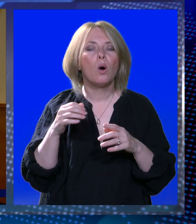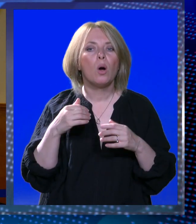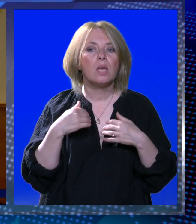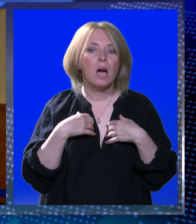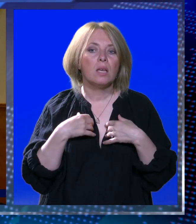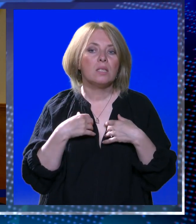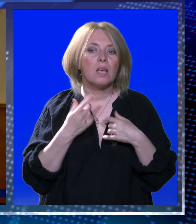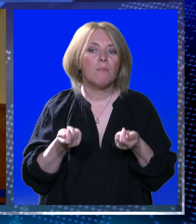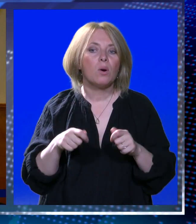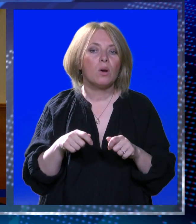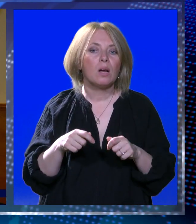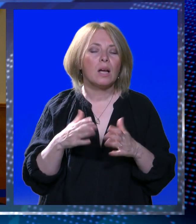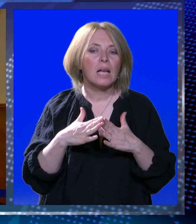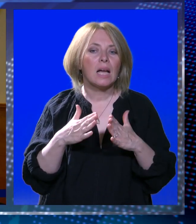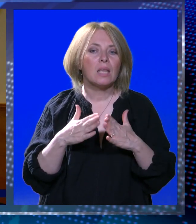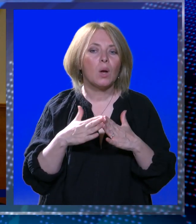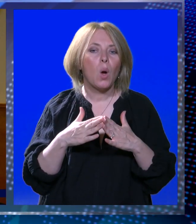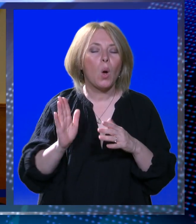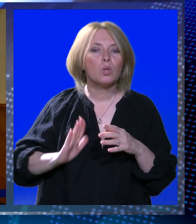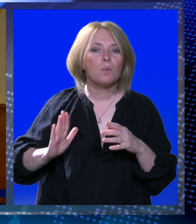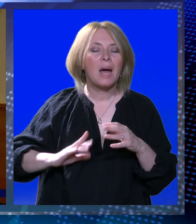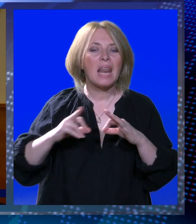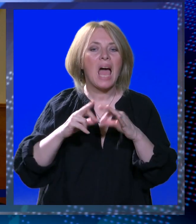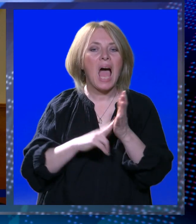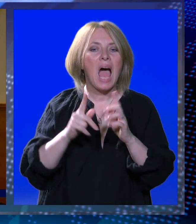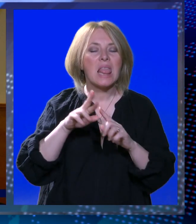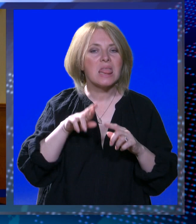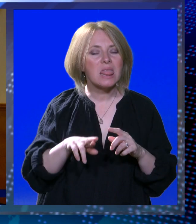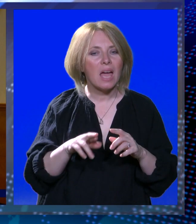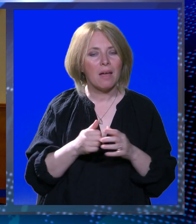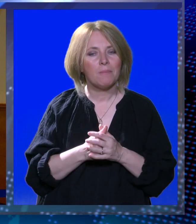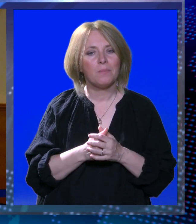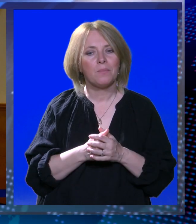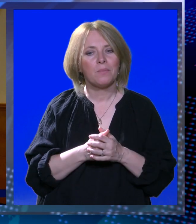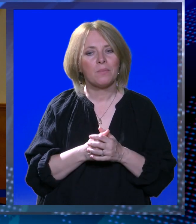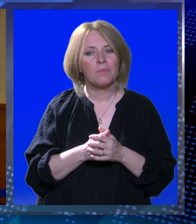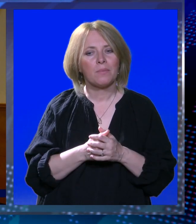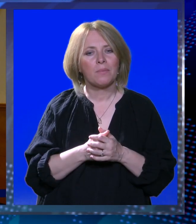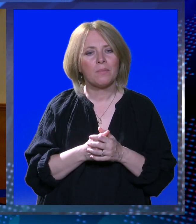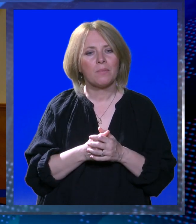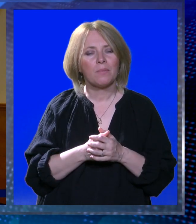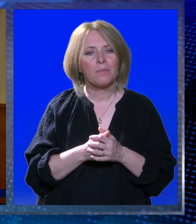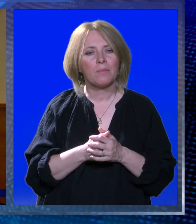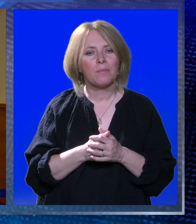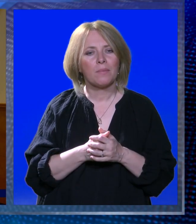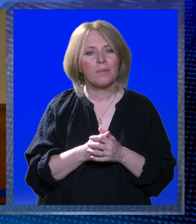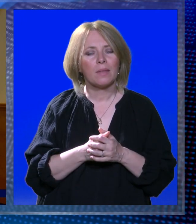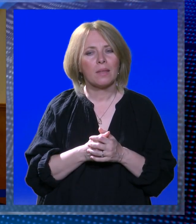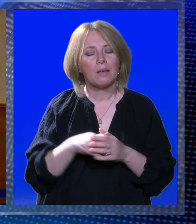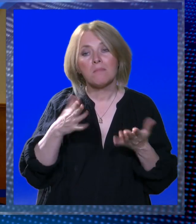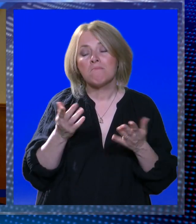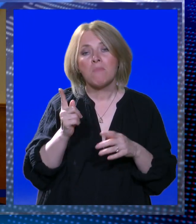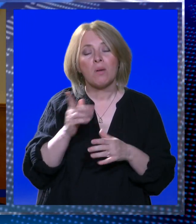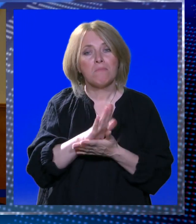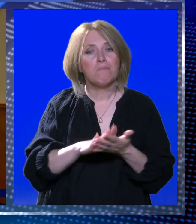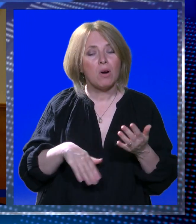odlučio upravo to kada u kući gospara Antevetme, to mi je nadaknuti jedno bilo da